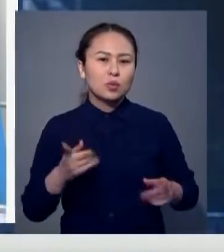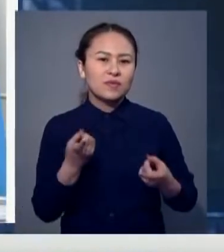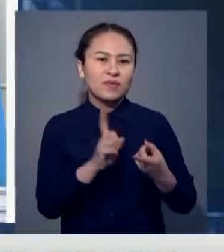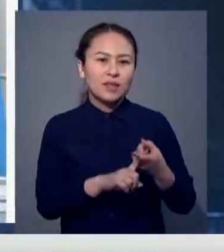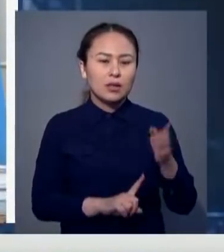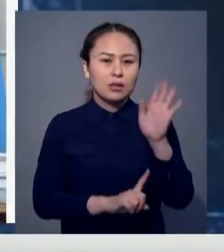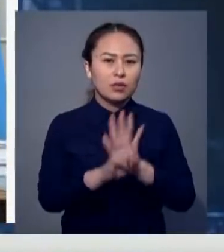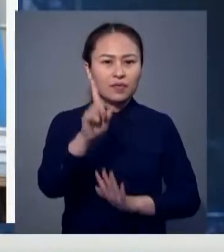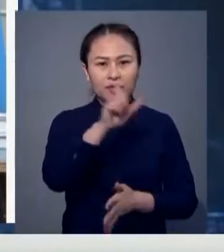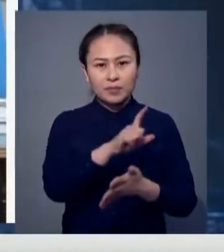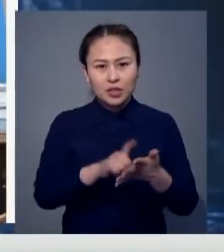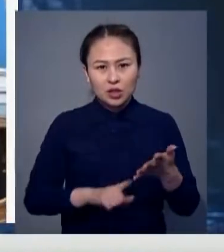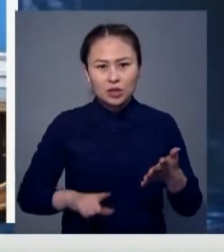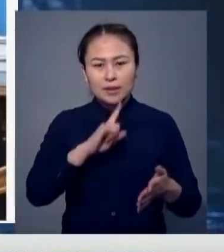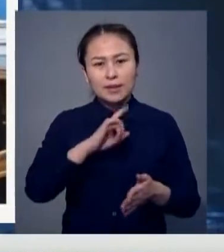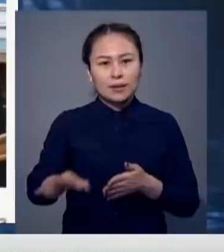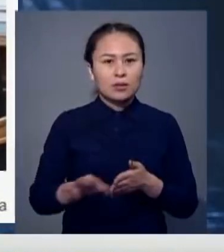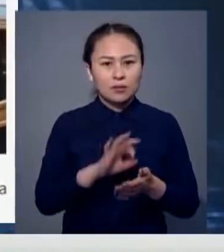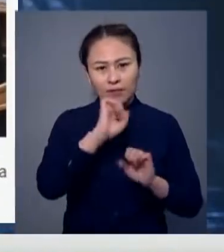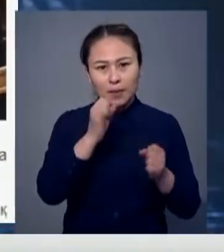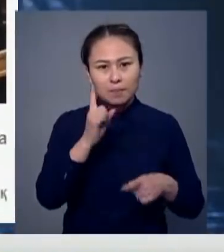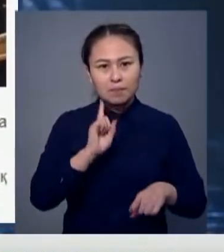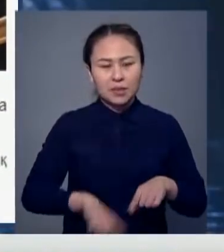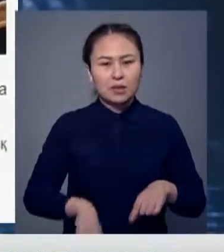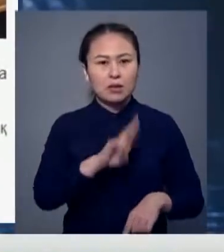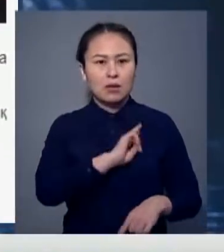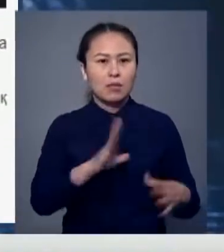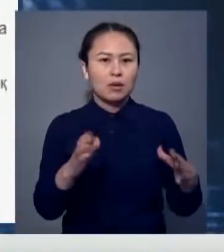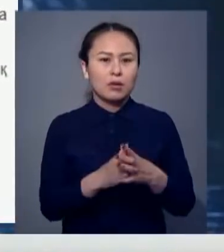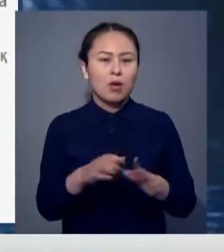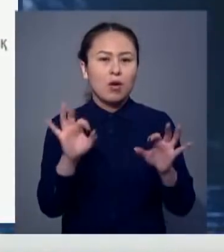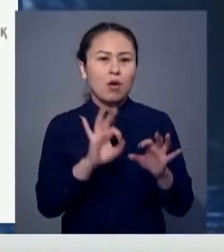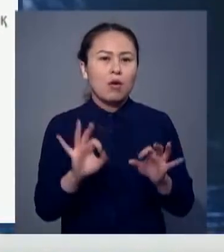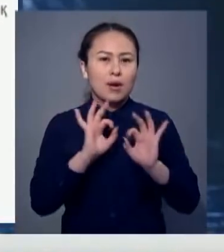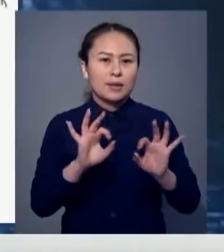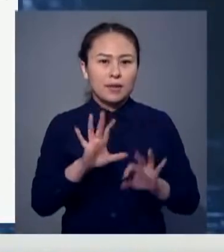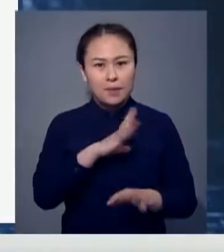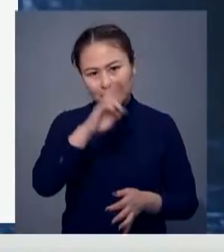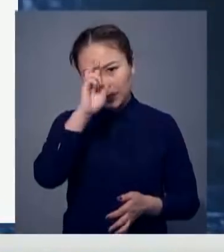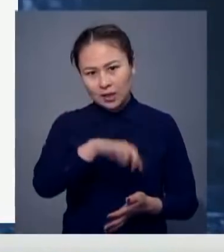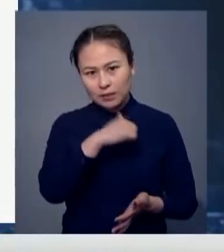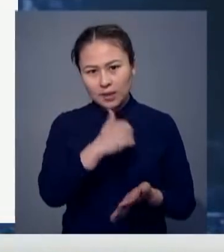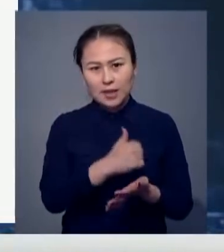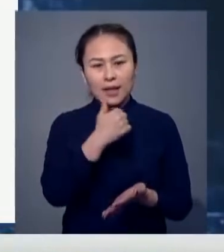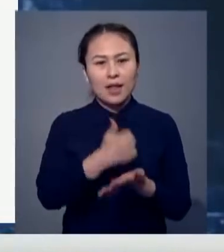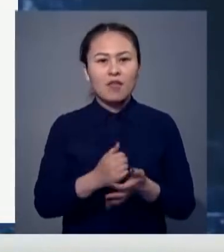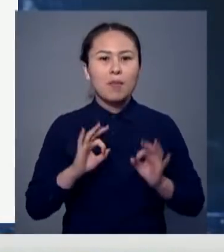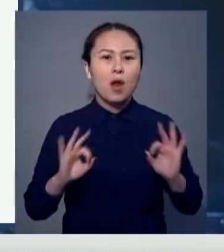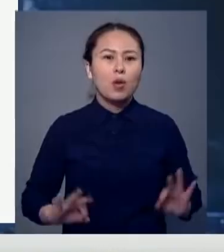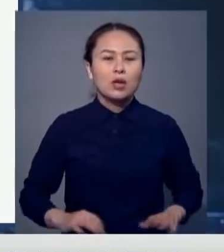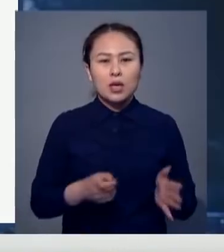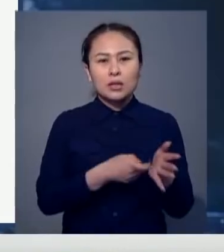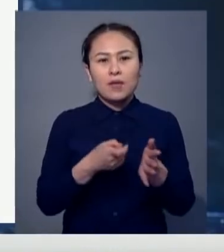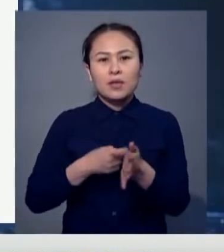байланысты құрылған ведмісваралық жедел тергеу тобының жұмысы тұрал байындады. Мемлекет басшысы бас прокурорға